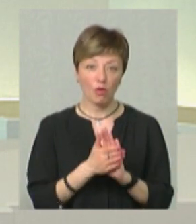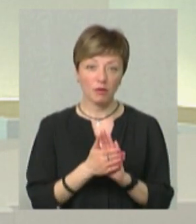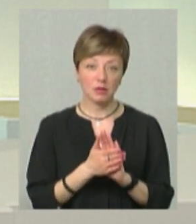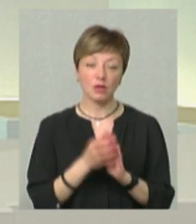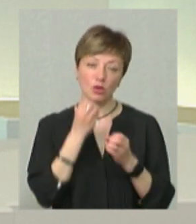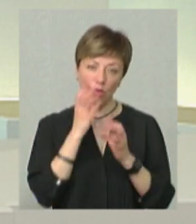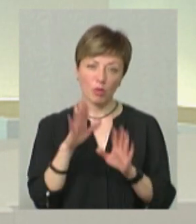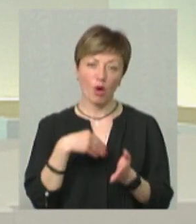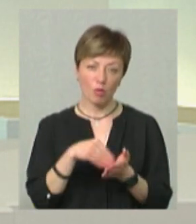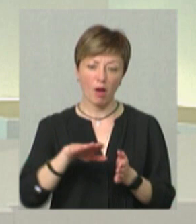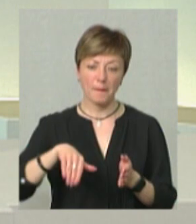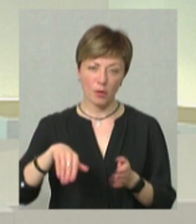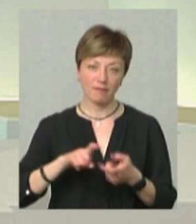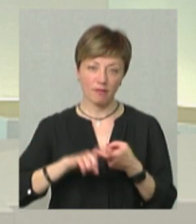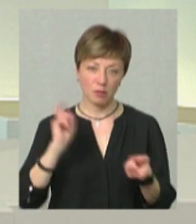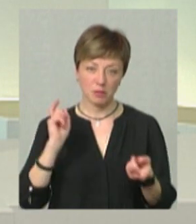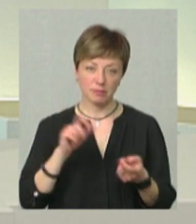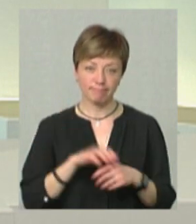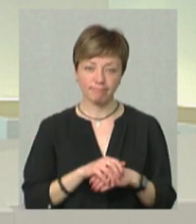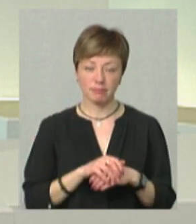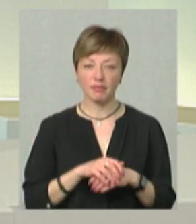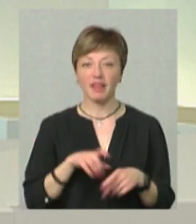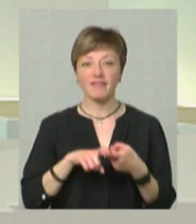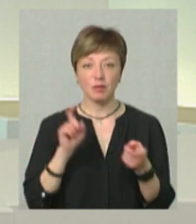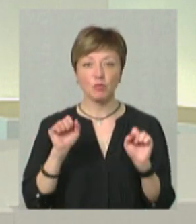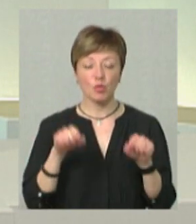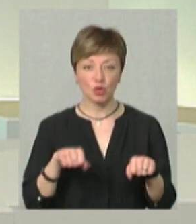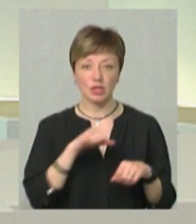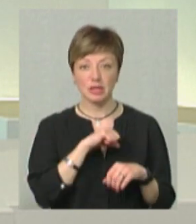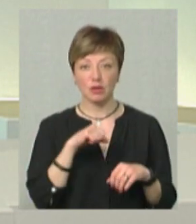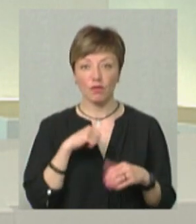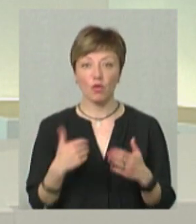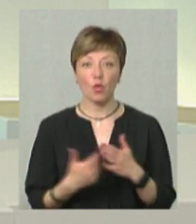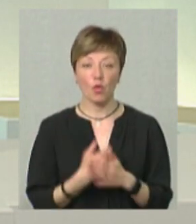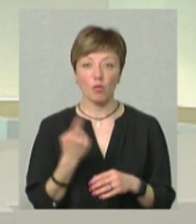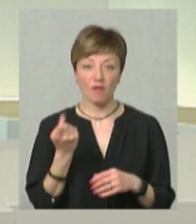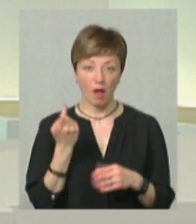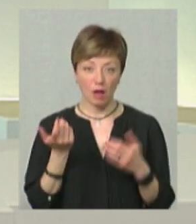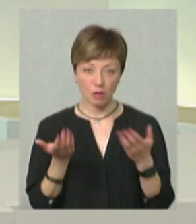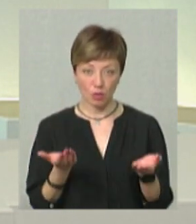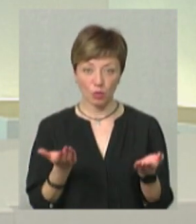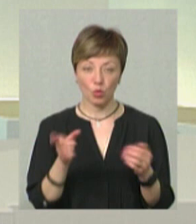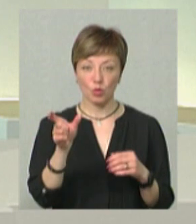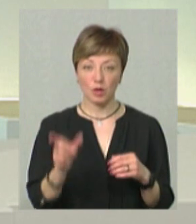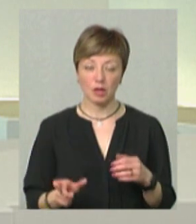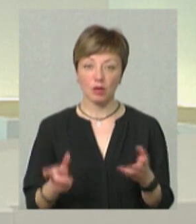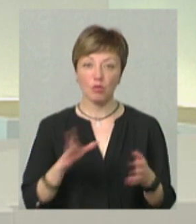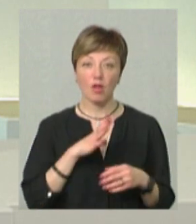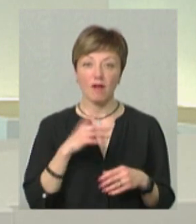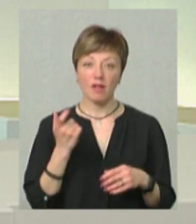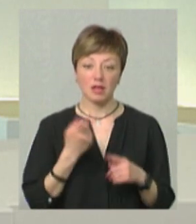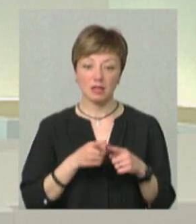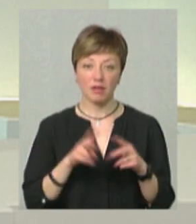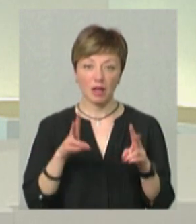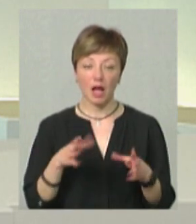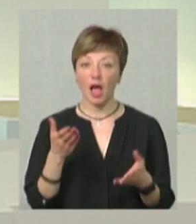добре, я куплю, а потім там сам випишу. Виписати можна новому власнику, людину, яка була власником